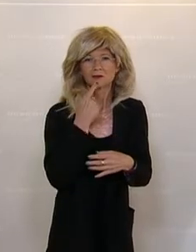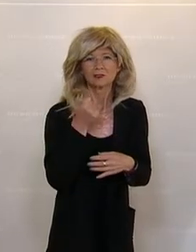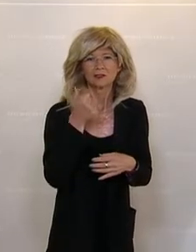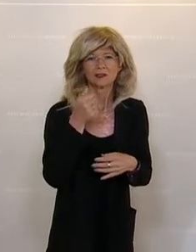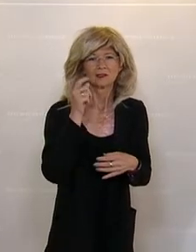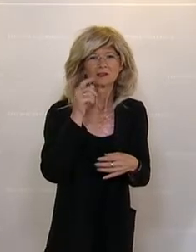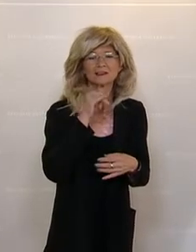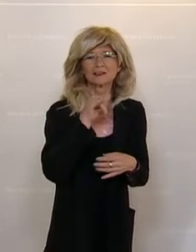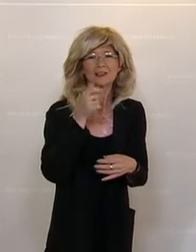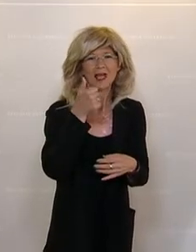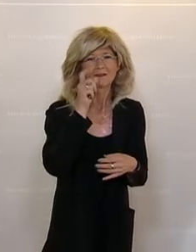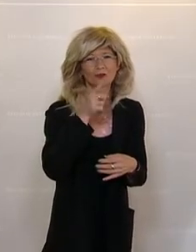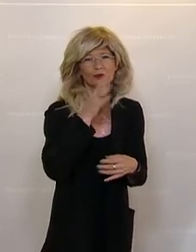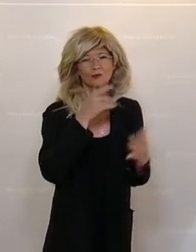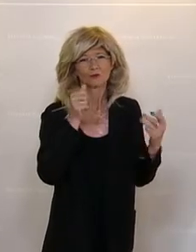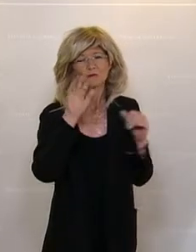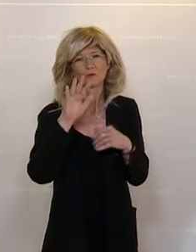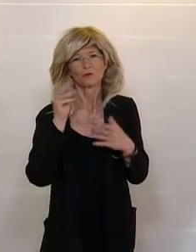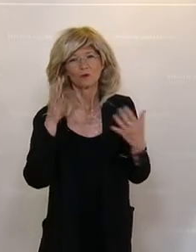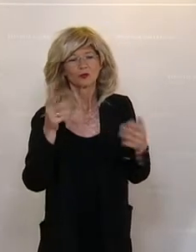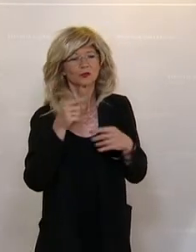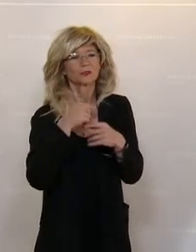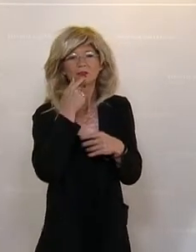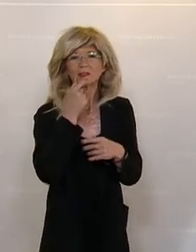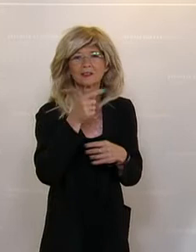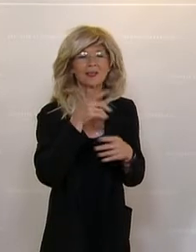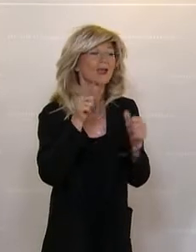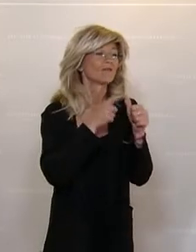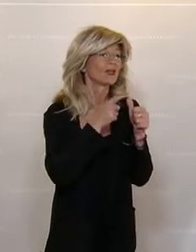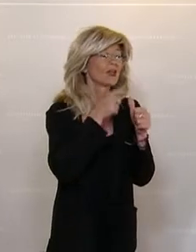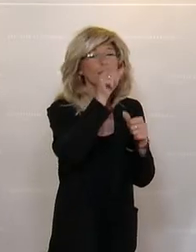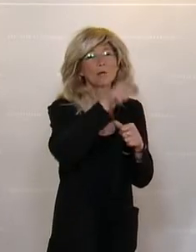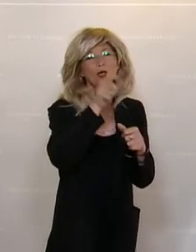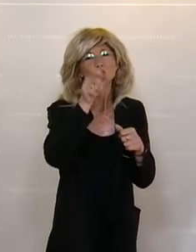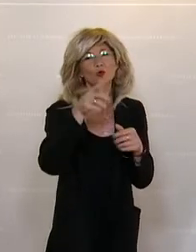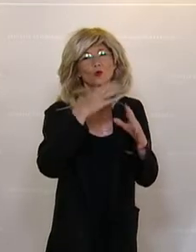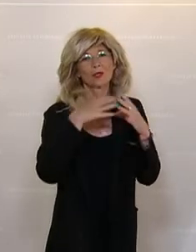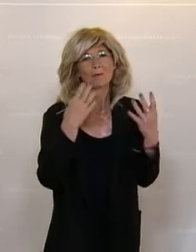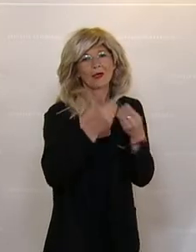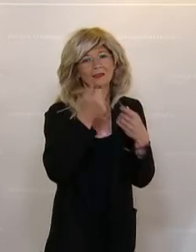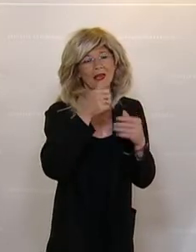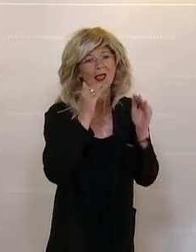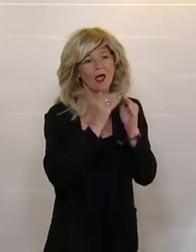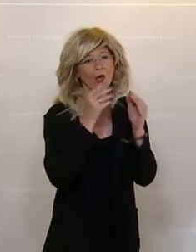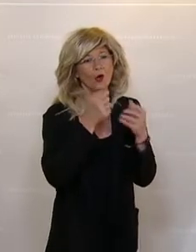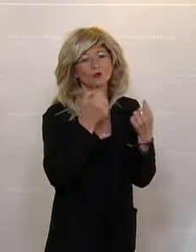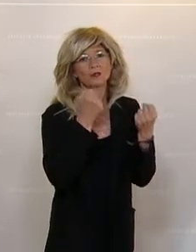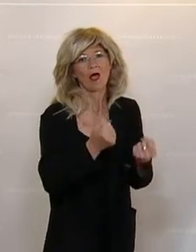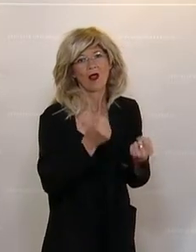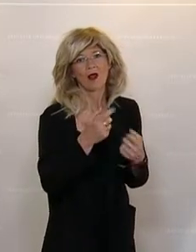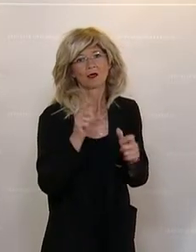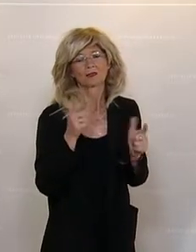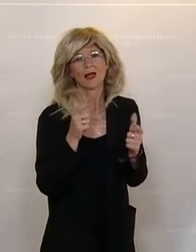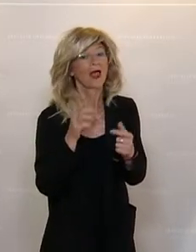der Fokus darauf gelegt worden, dass die Personen gemeinsam in einem Haushalt leben oder zumindest ein Bezug zu einer Wohngemeinschaft da ist. Aber nicht